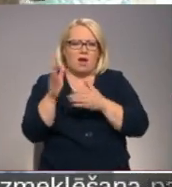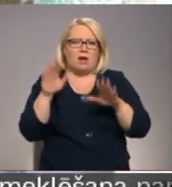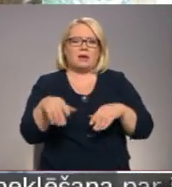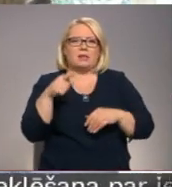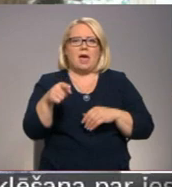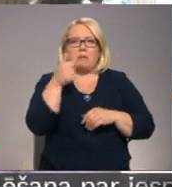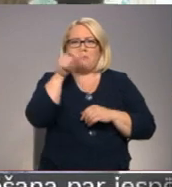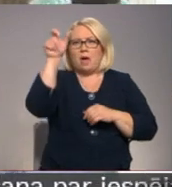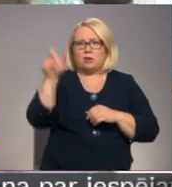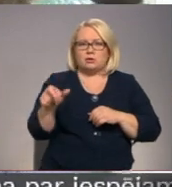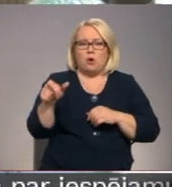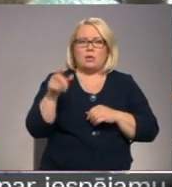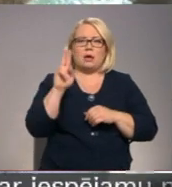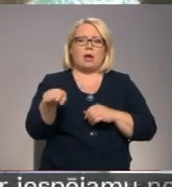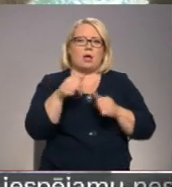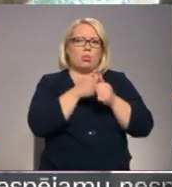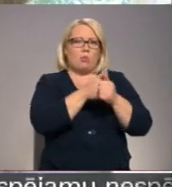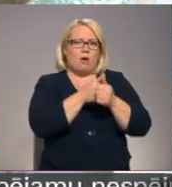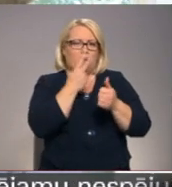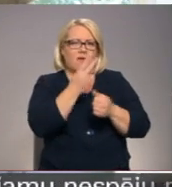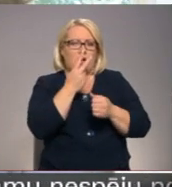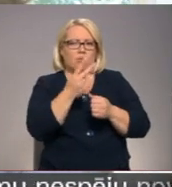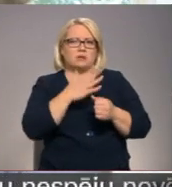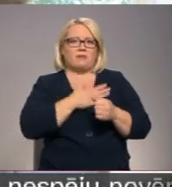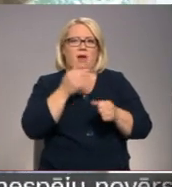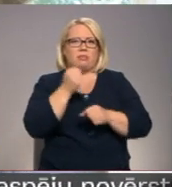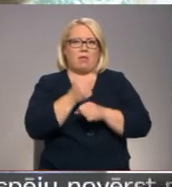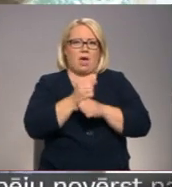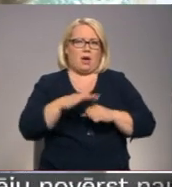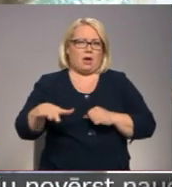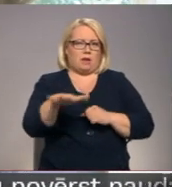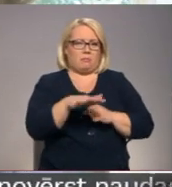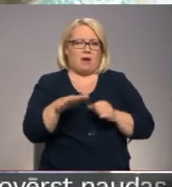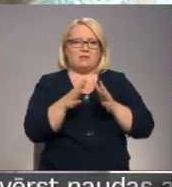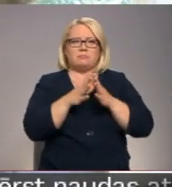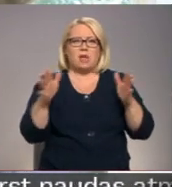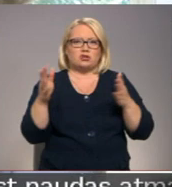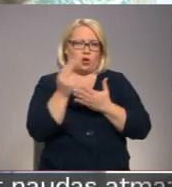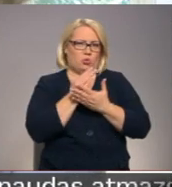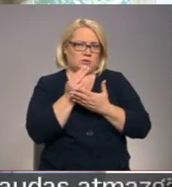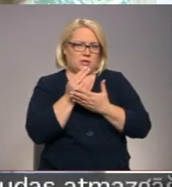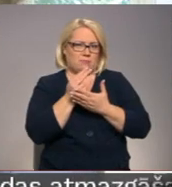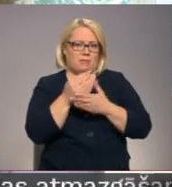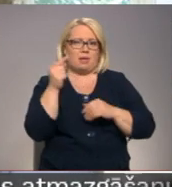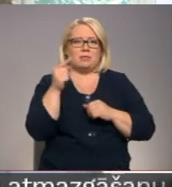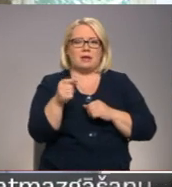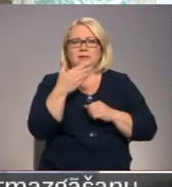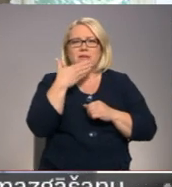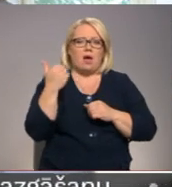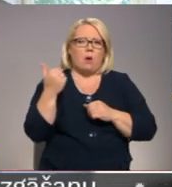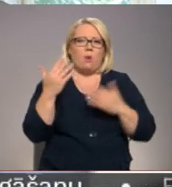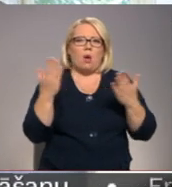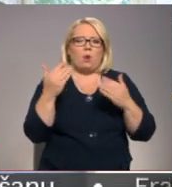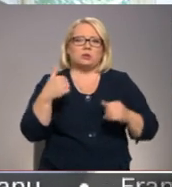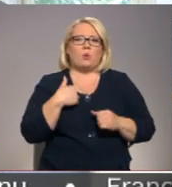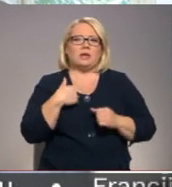novēro kādu pārkāpumu saistībā ar darbu, savā darba vidē, visplašākajā šī vārda nozīmē. Tātad tas nav kaut kas, ko